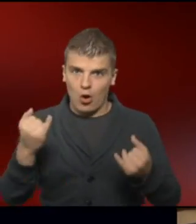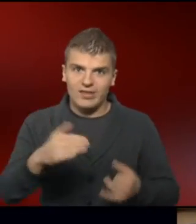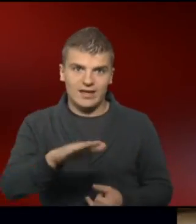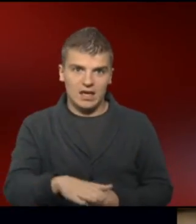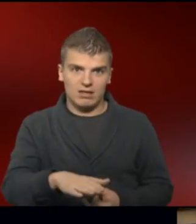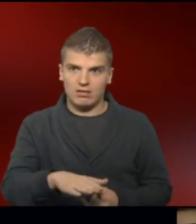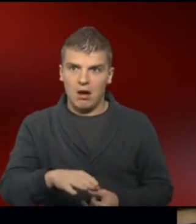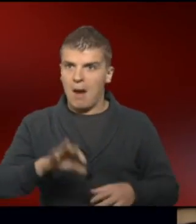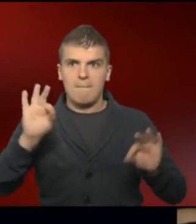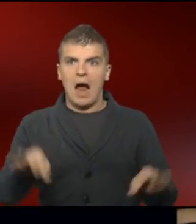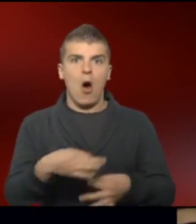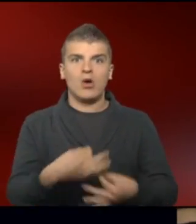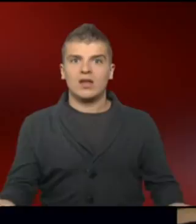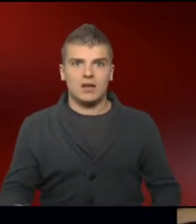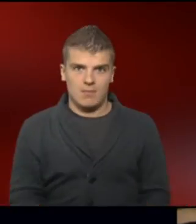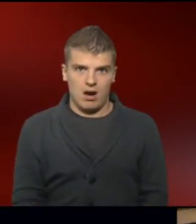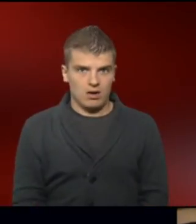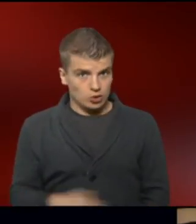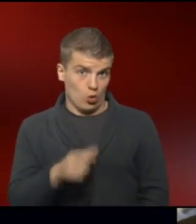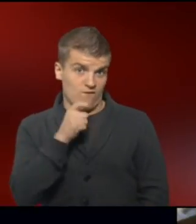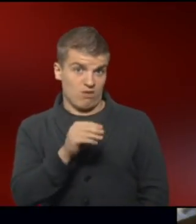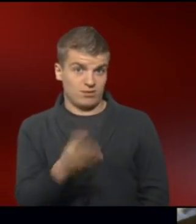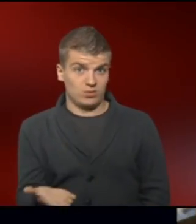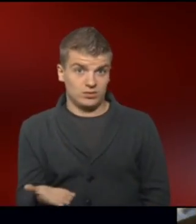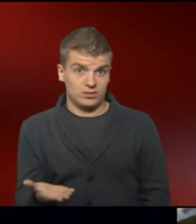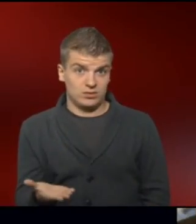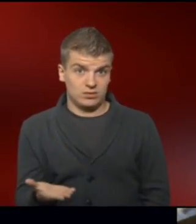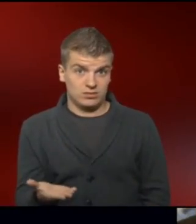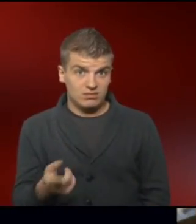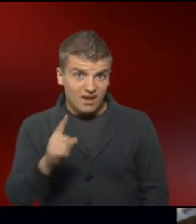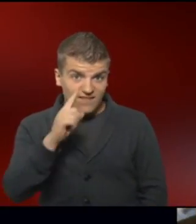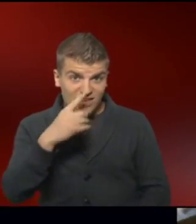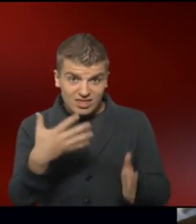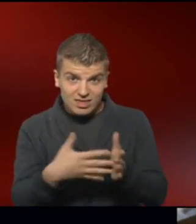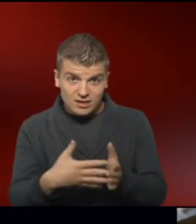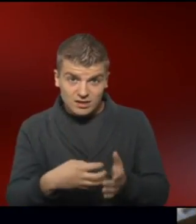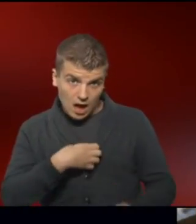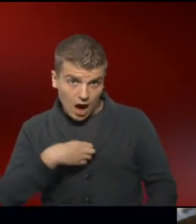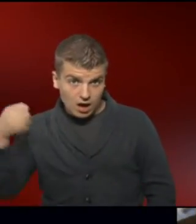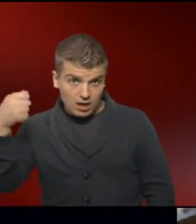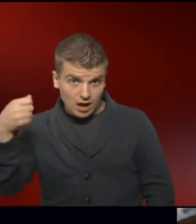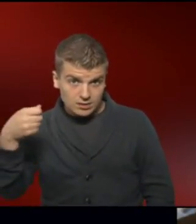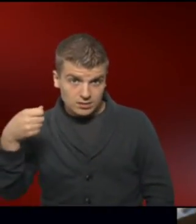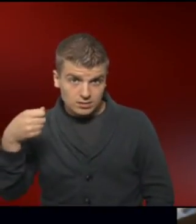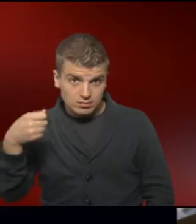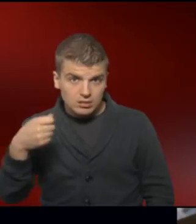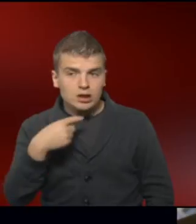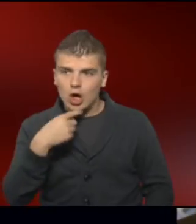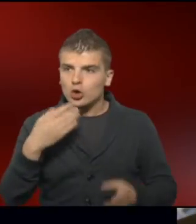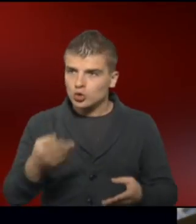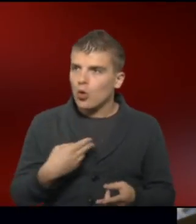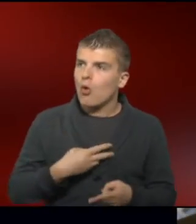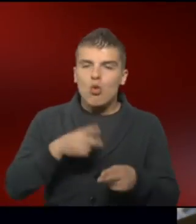doch nicht mehr nötig sei. Wenn der Test von der Krankenkasse als Teil der Routine